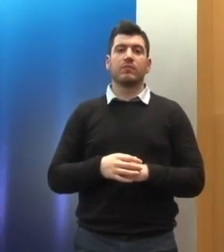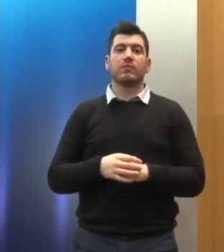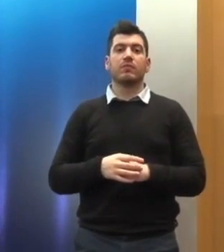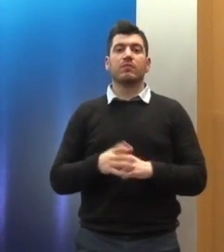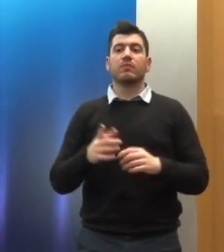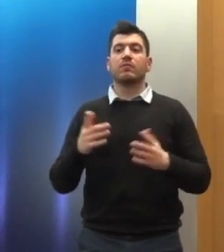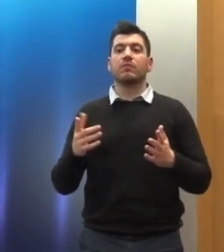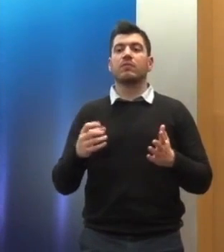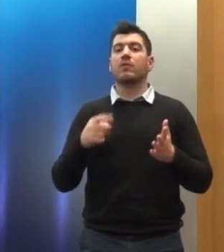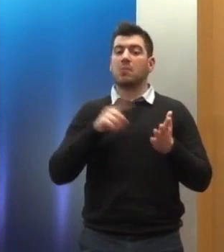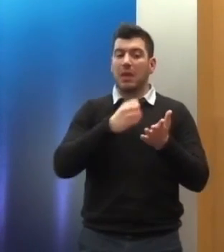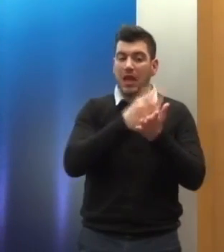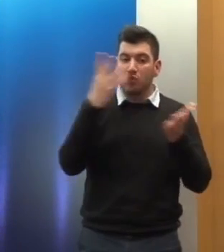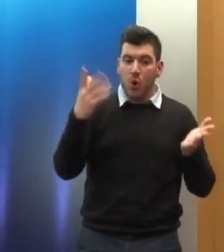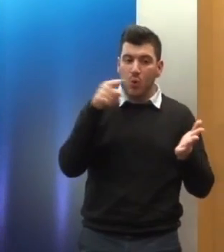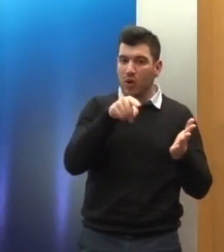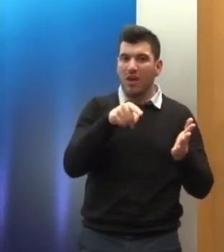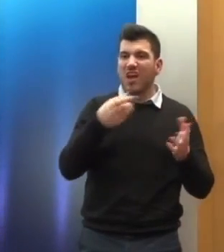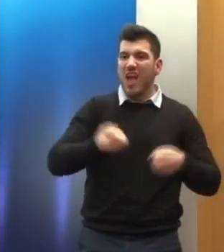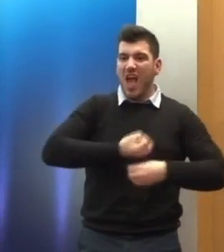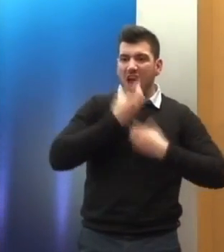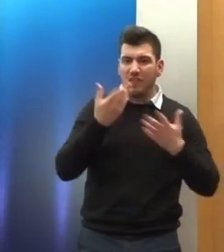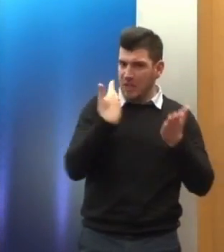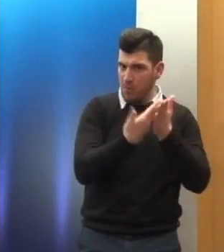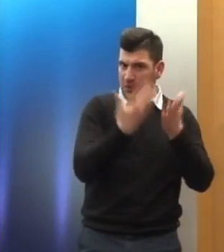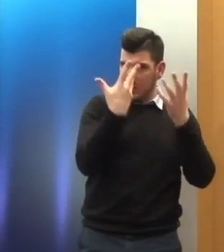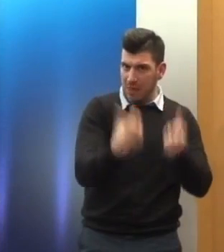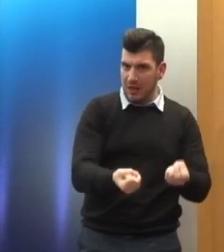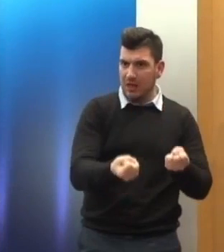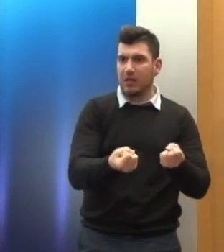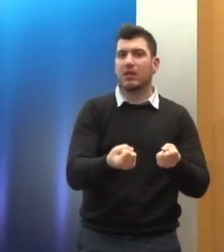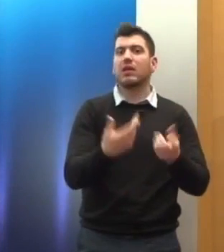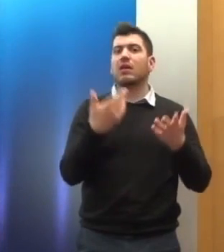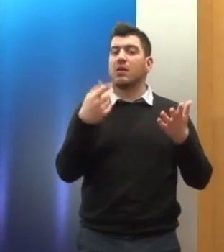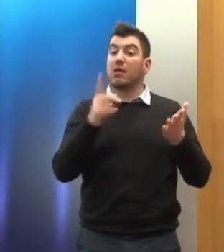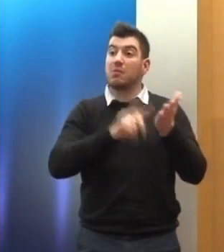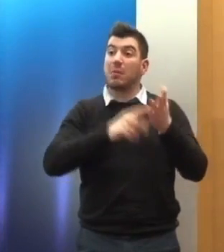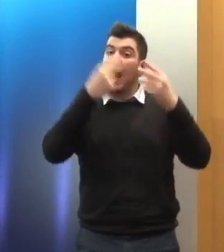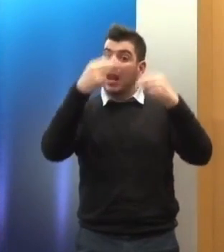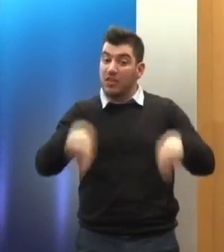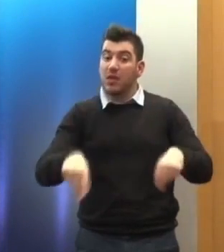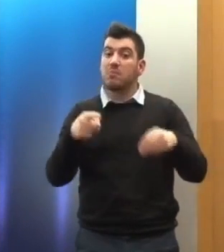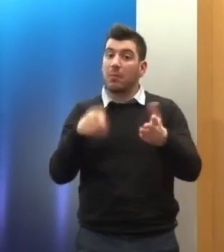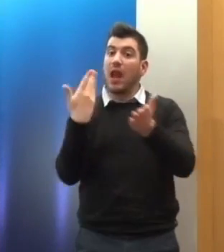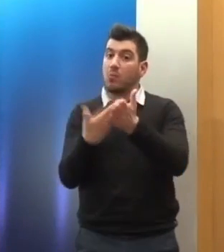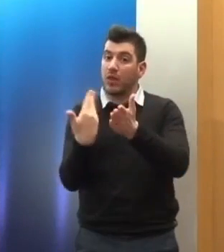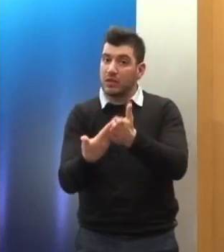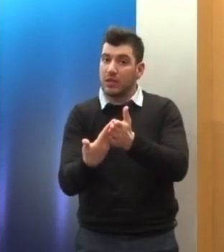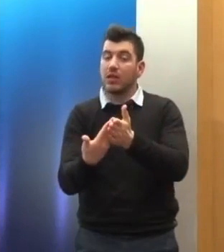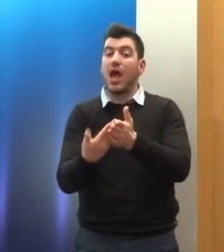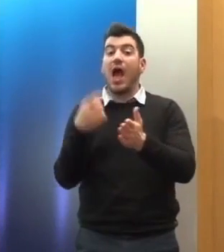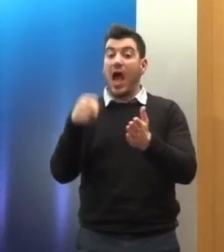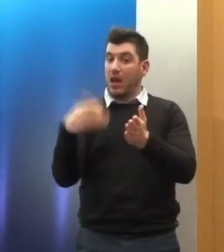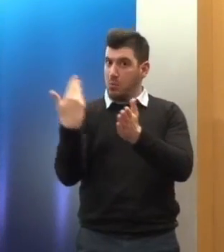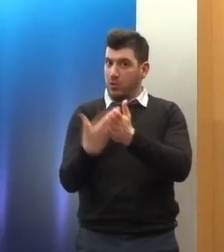είναι σαφώς ψευδής η πραγματολογική βάση, αυτό θα πρέπει να υποθεί, θα πρέπει να αναλυθεί, θα πρέπει να αποδειχθεί και βεβαίως σε αυτήν την περίπτωση υπάρχει